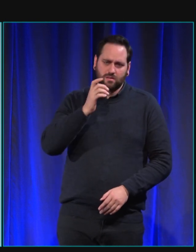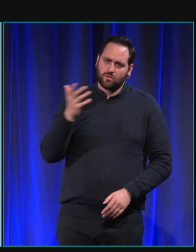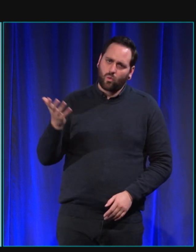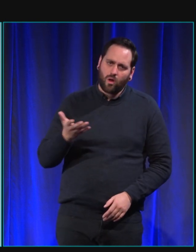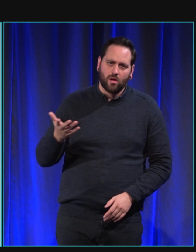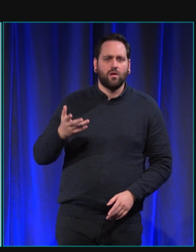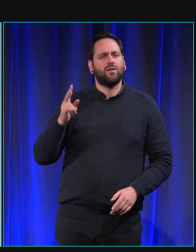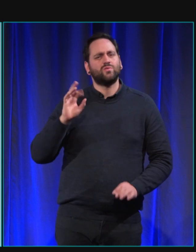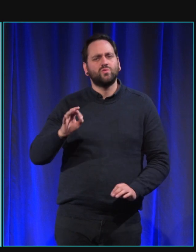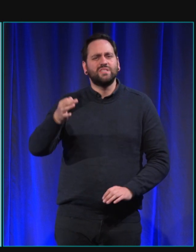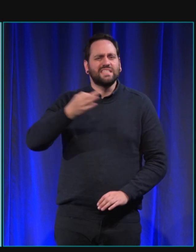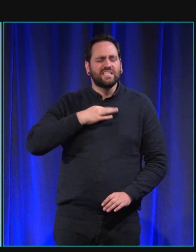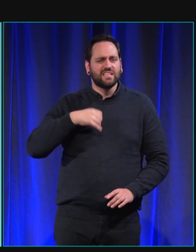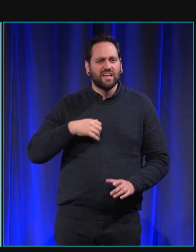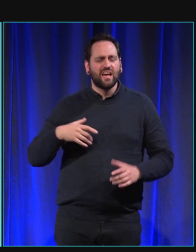alors le harnais